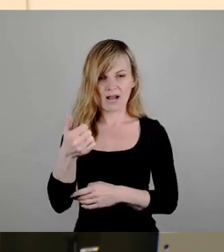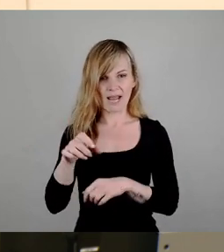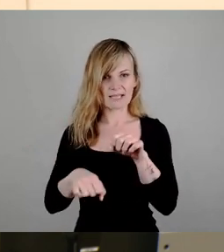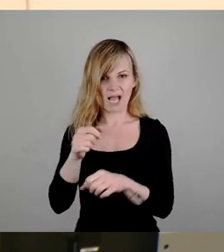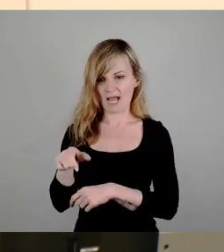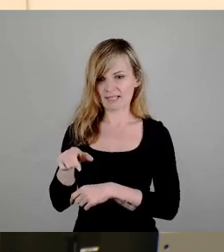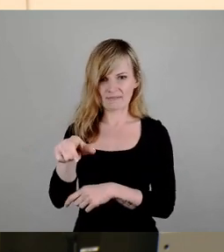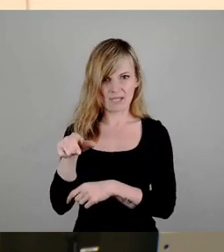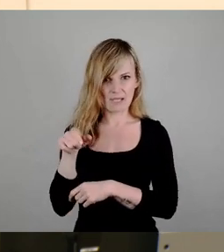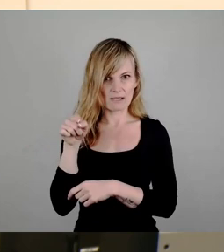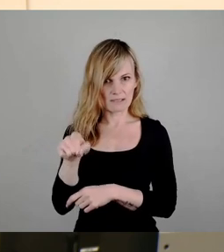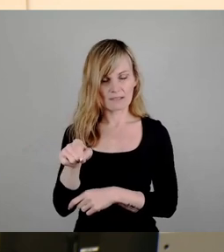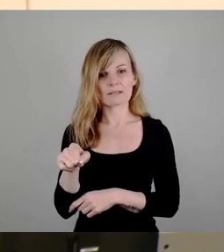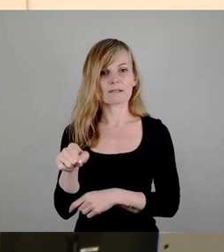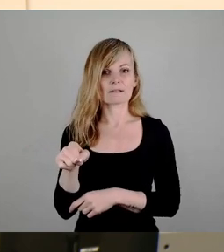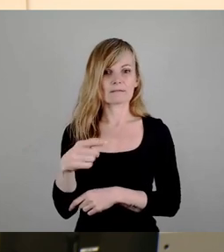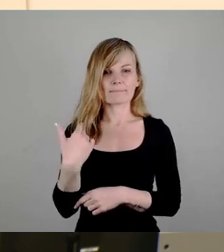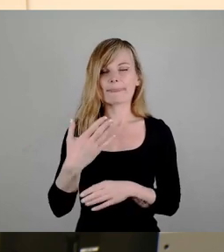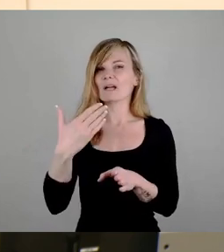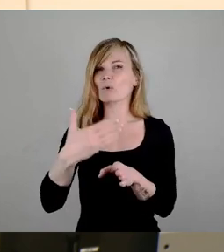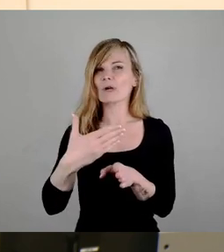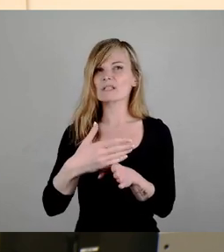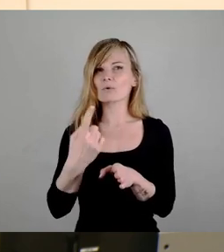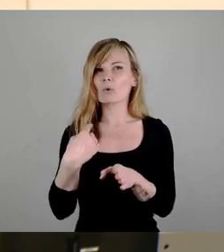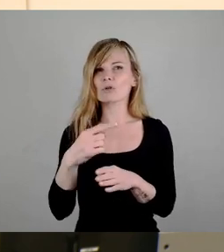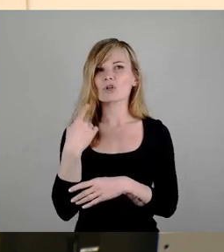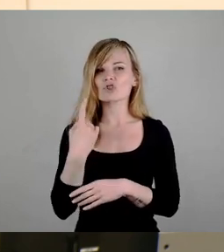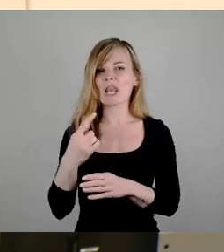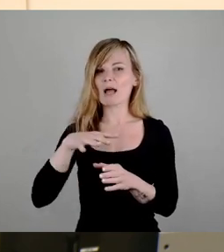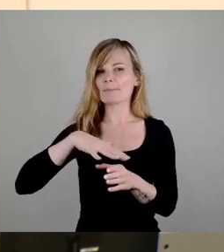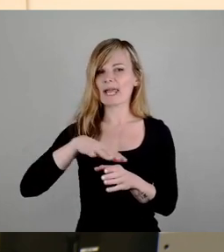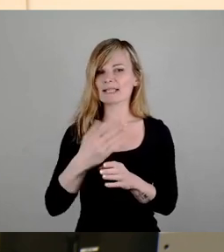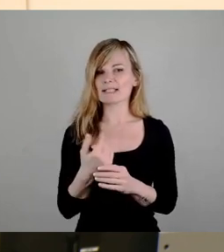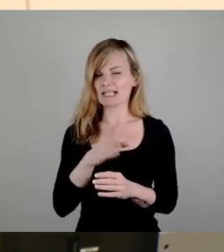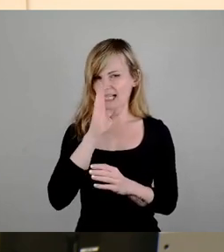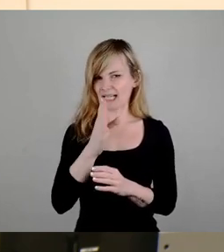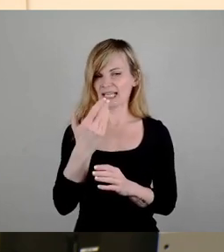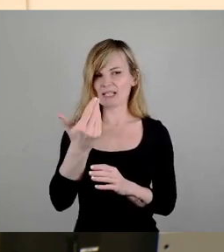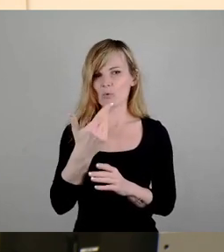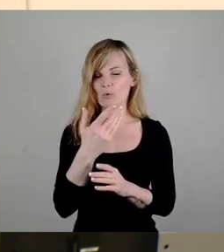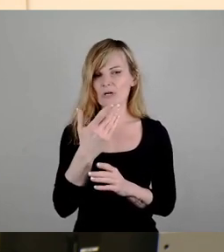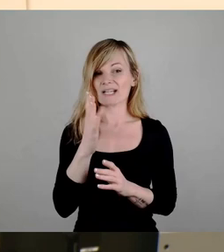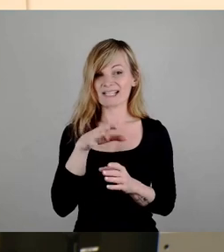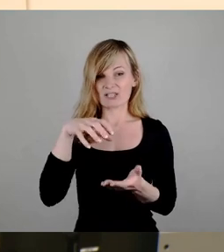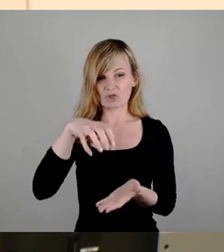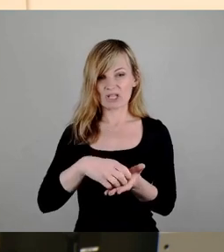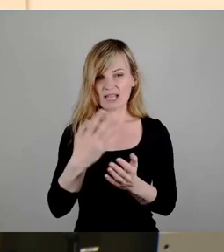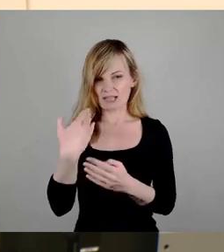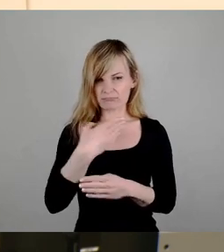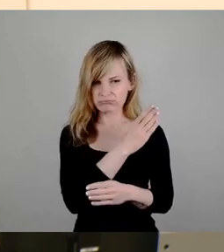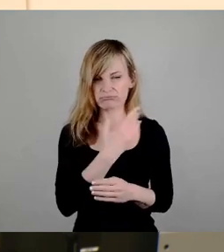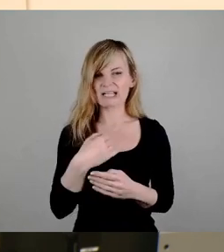der Kreuzung Schillerplatz Richtung Stadt ausreichend sicher sind. Da sind